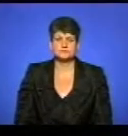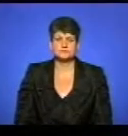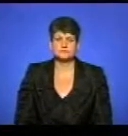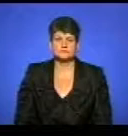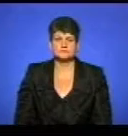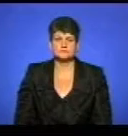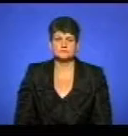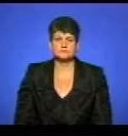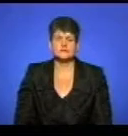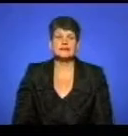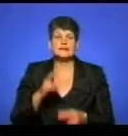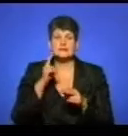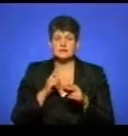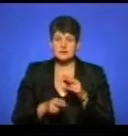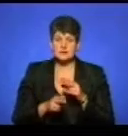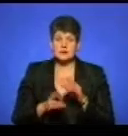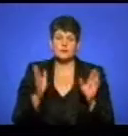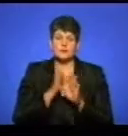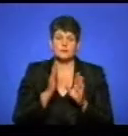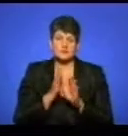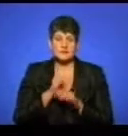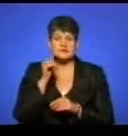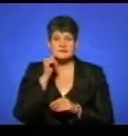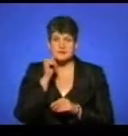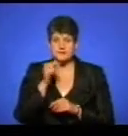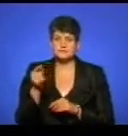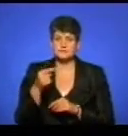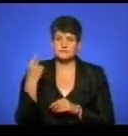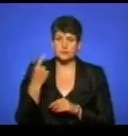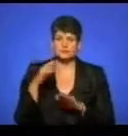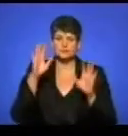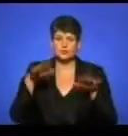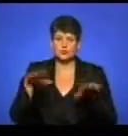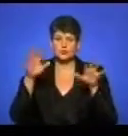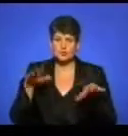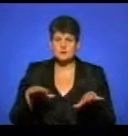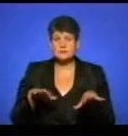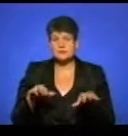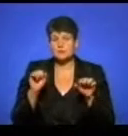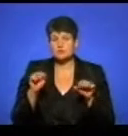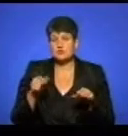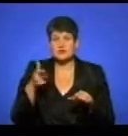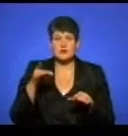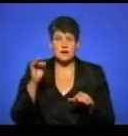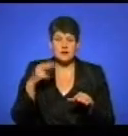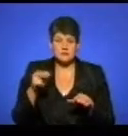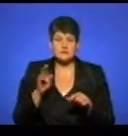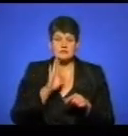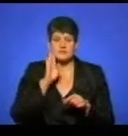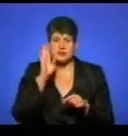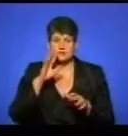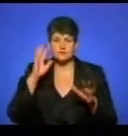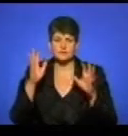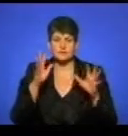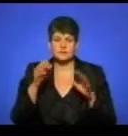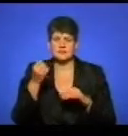І на завершення прогноз погоди. Завтра на Тернопільщині дощитиме місцями можливий град. Вранці і в день периви вітру